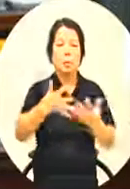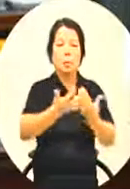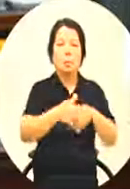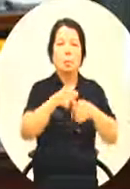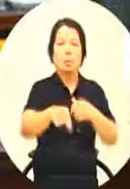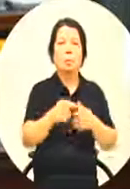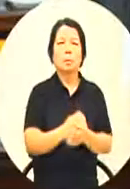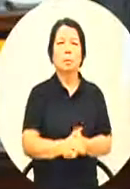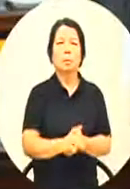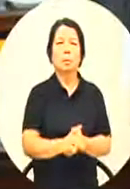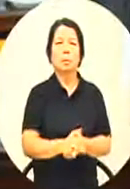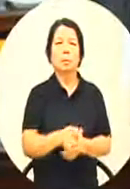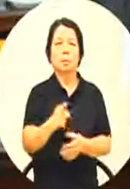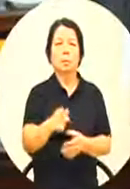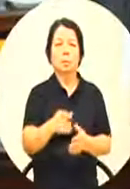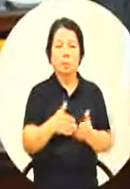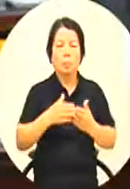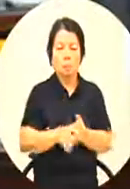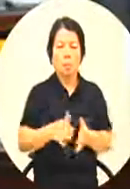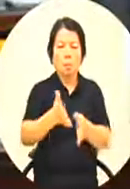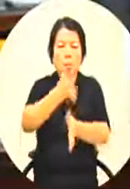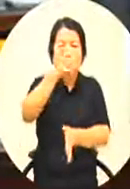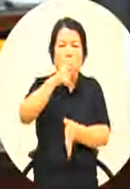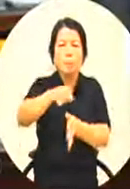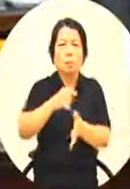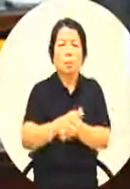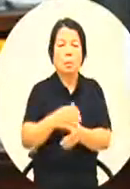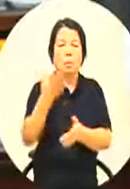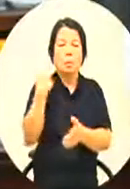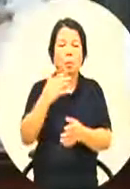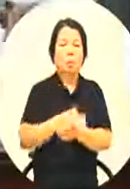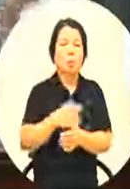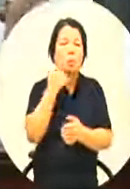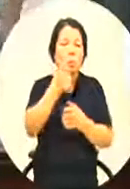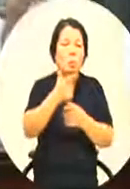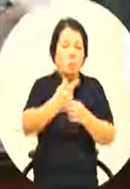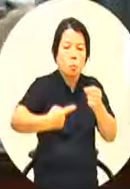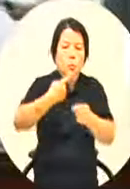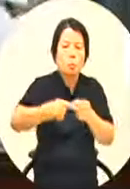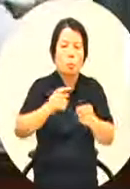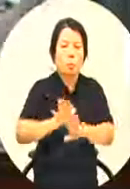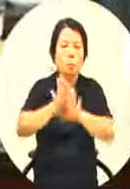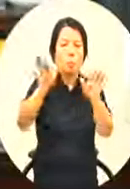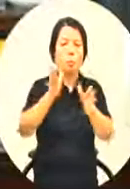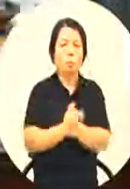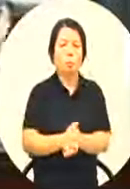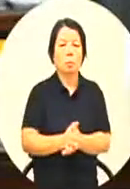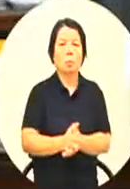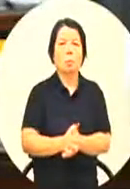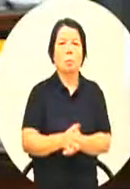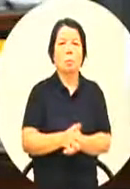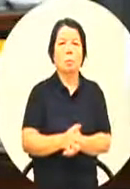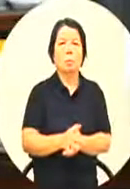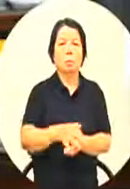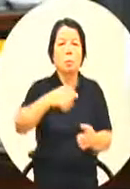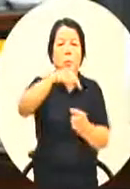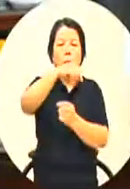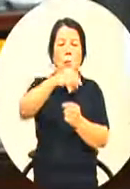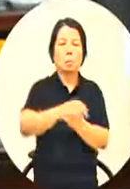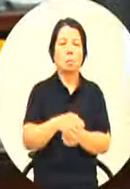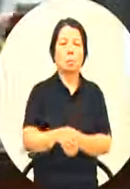那些个而且从以前这半年这一年进步到Google那个翻译就已经进步很快了